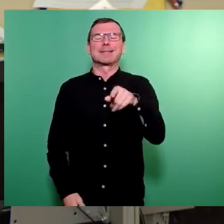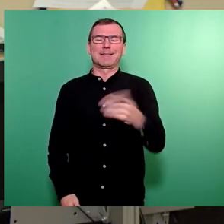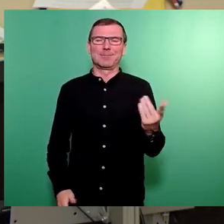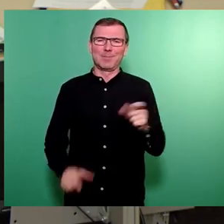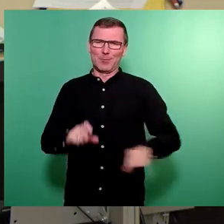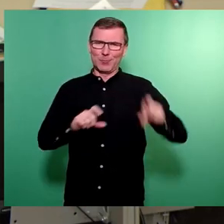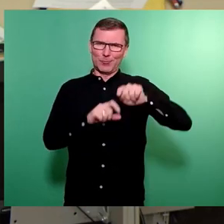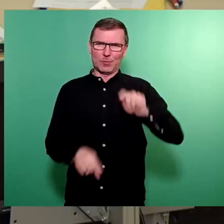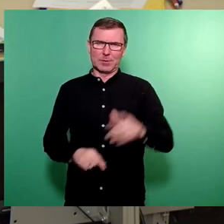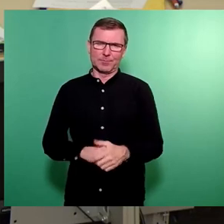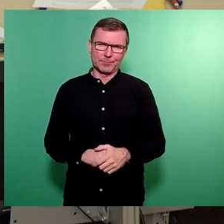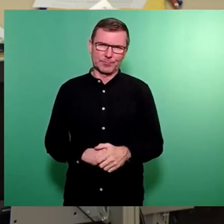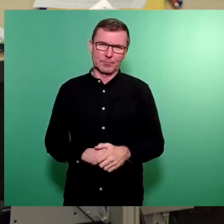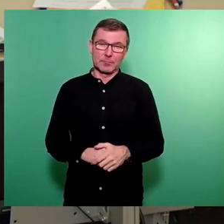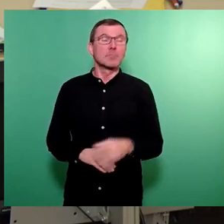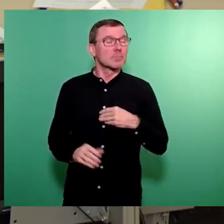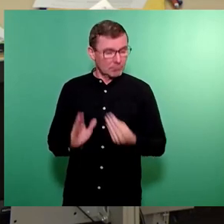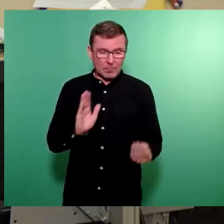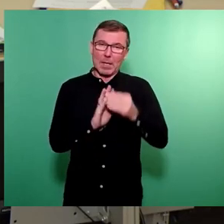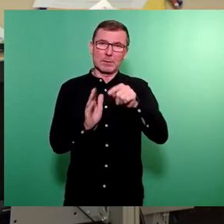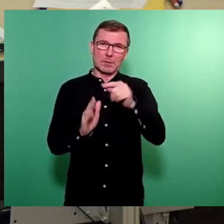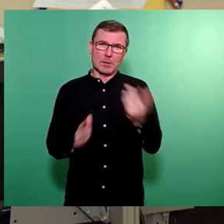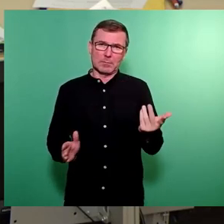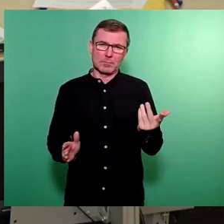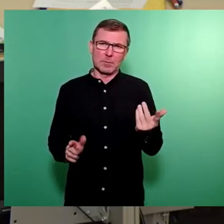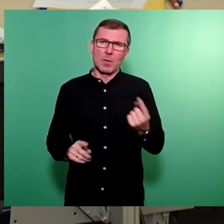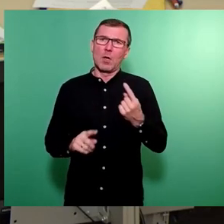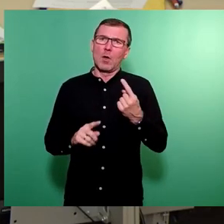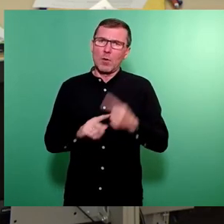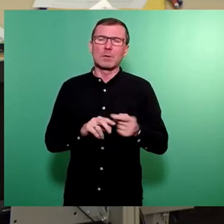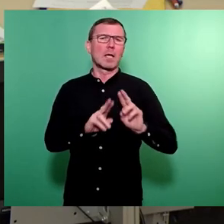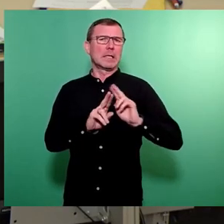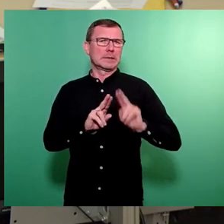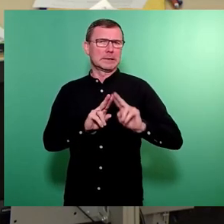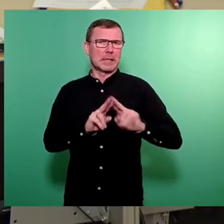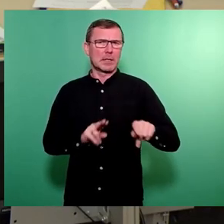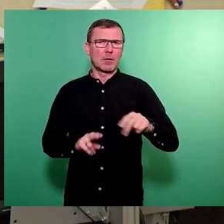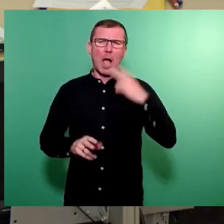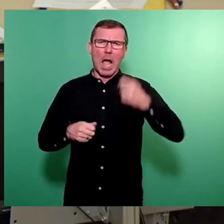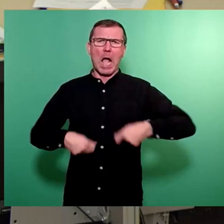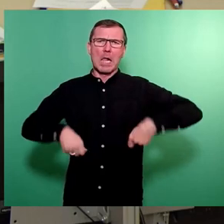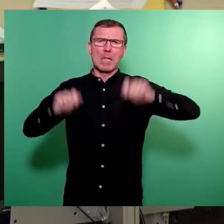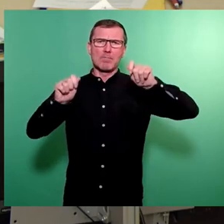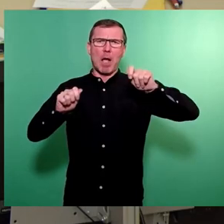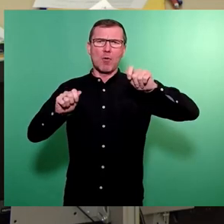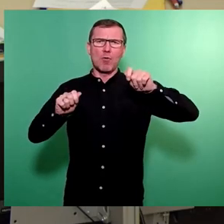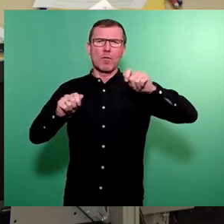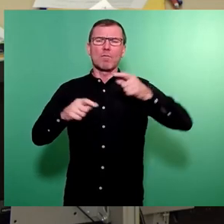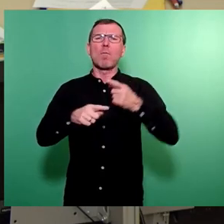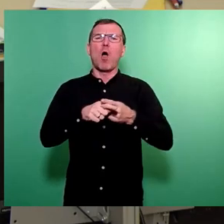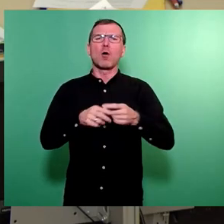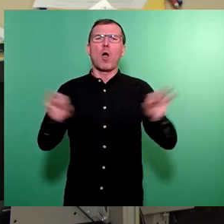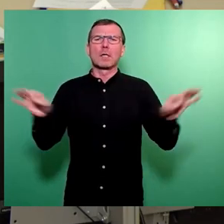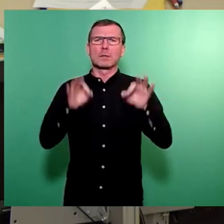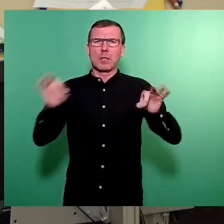haben wir noch mit eingestellt und eine Sanierung des Altbaus, des Alumnats, des Kreuzkoros, da wollen wir auch